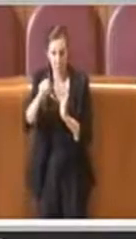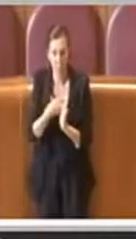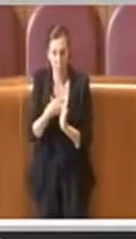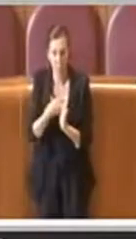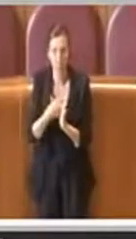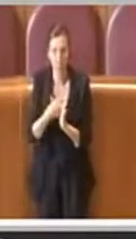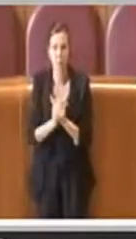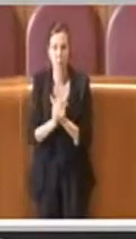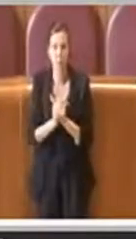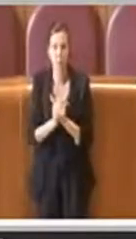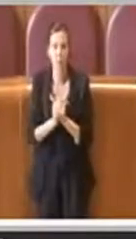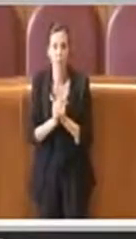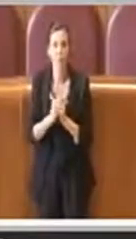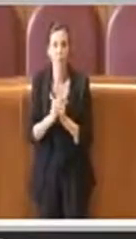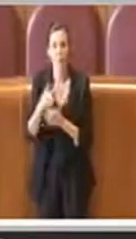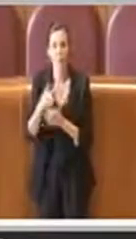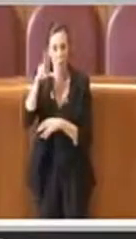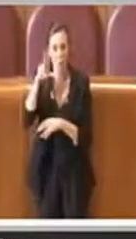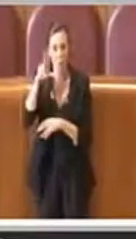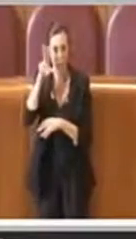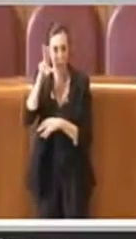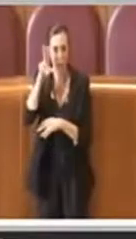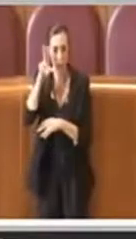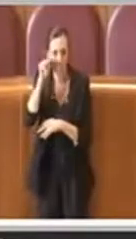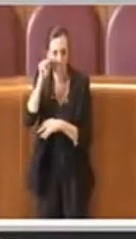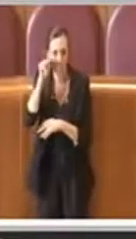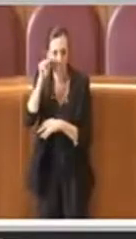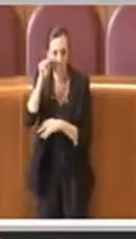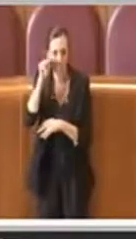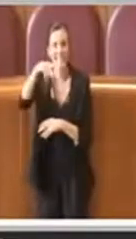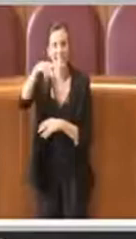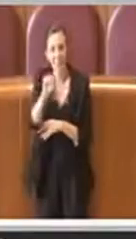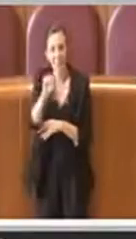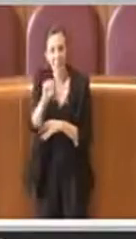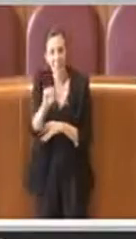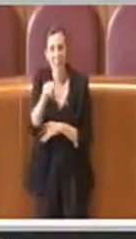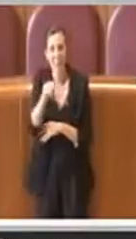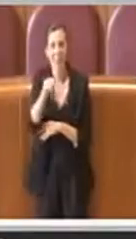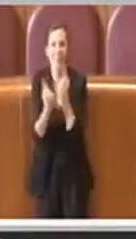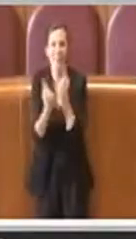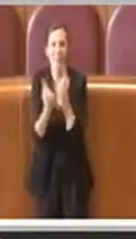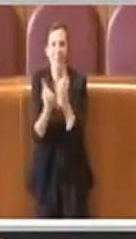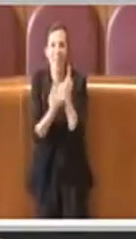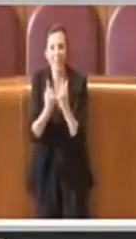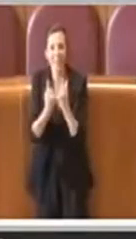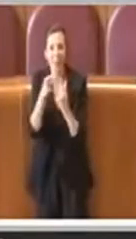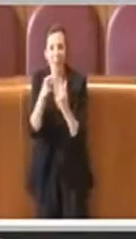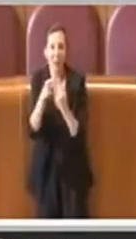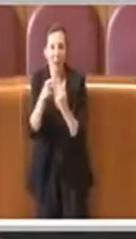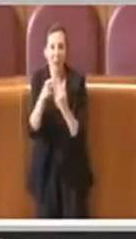Io conoscevo l'IPA e le sue vicende marginalmente,